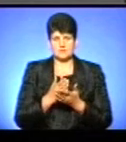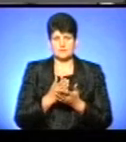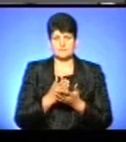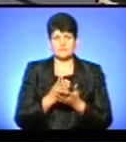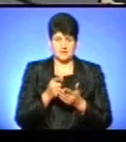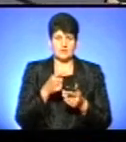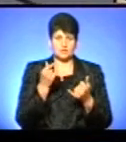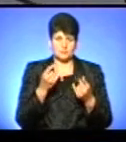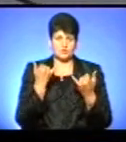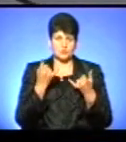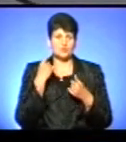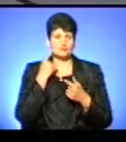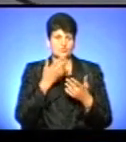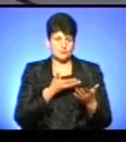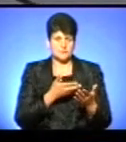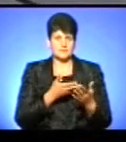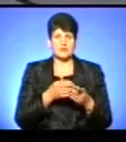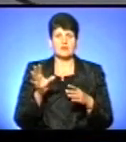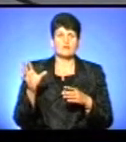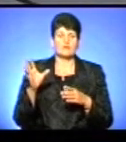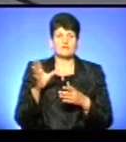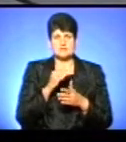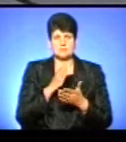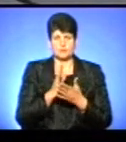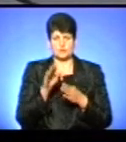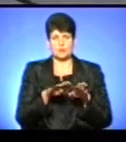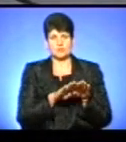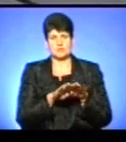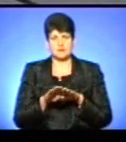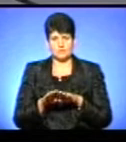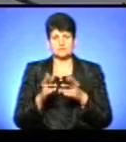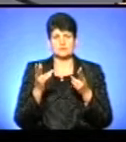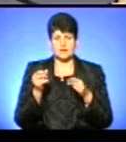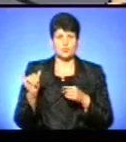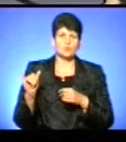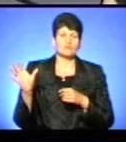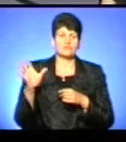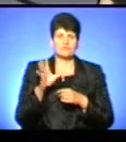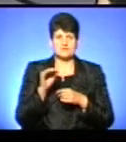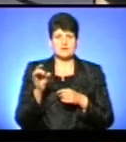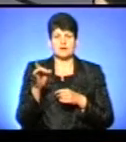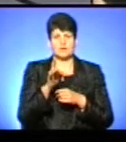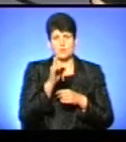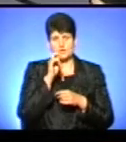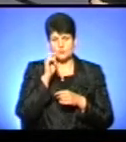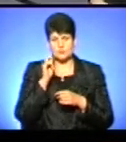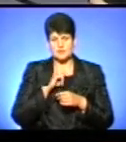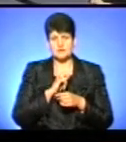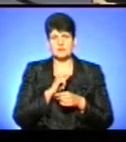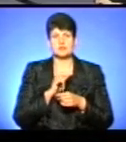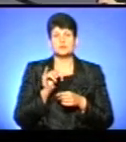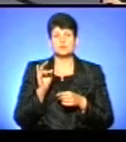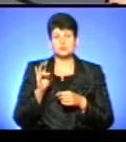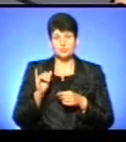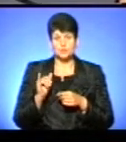те, що ми сьогодні чули, тобто всі мали би бути однакові в усіх регіонах України. Ну,